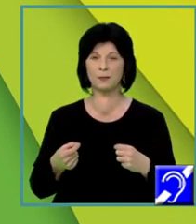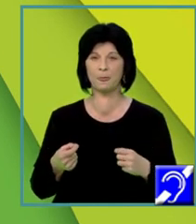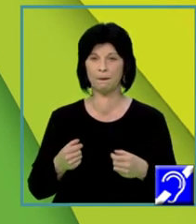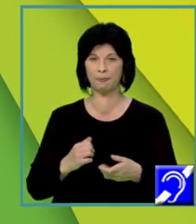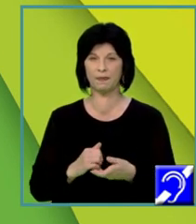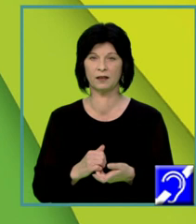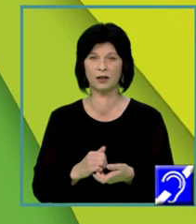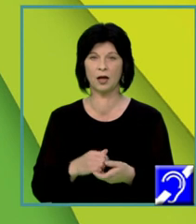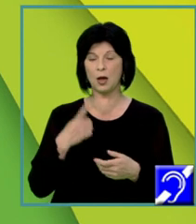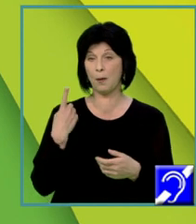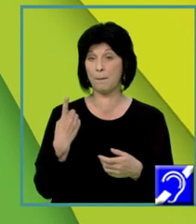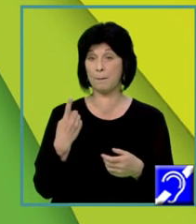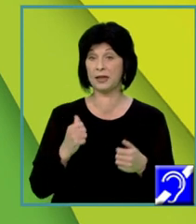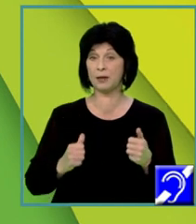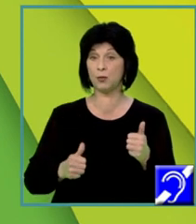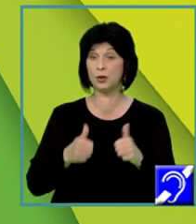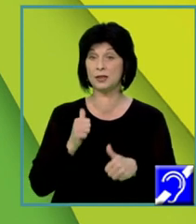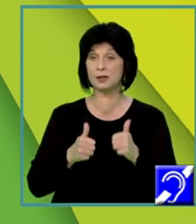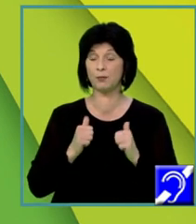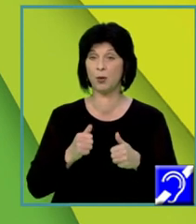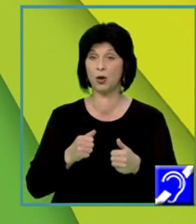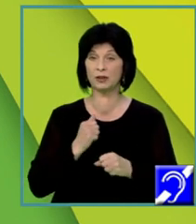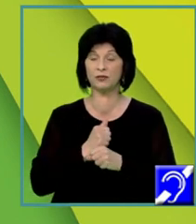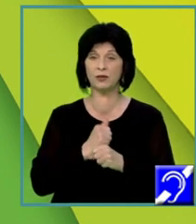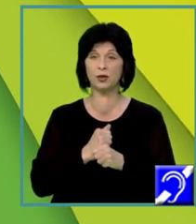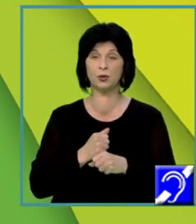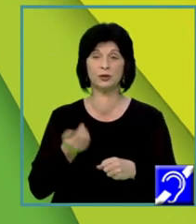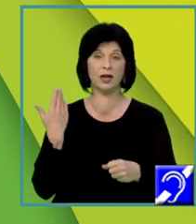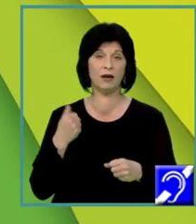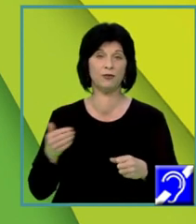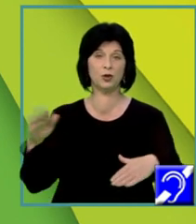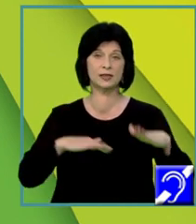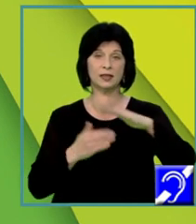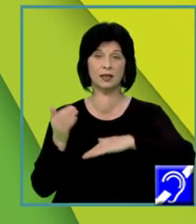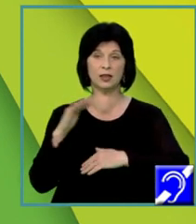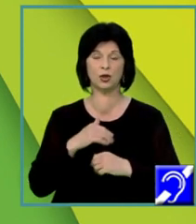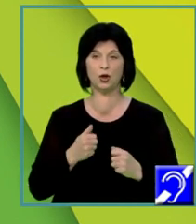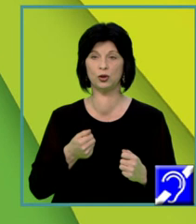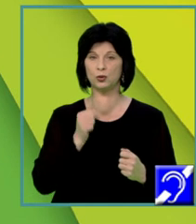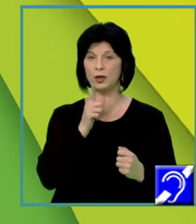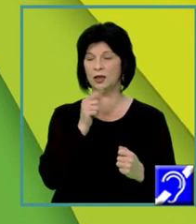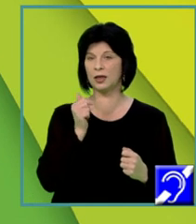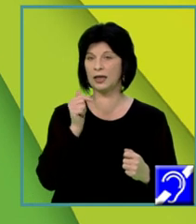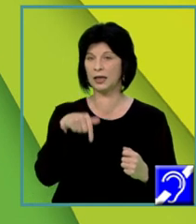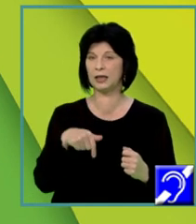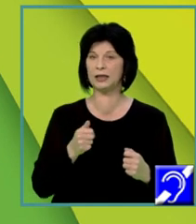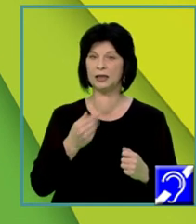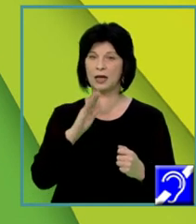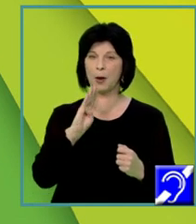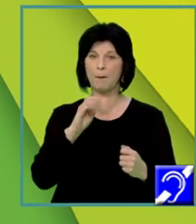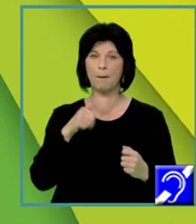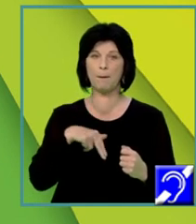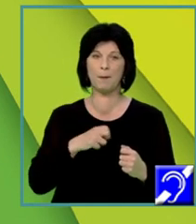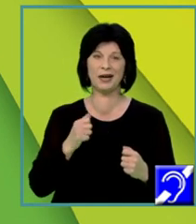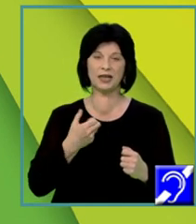sport ce l-am practicat de copil a fost în notul. Pentru aceasta mergeam la Băneasa, la locul numit pânzărese, așa cum i se spunea atunci,